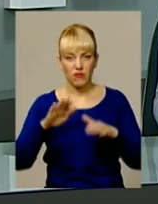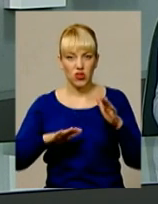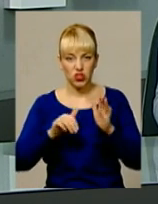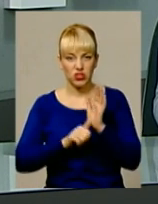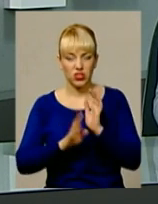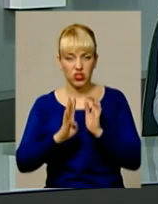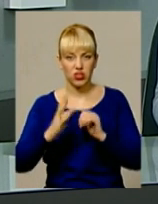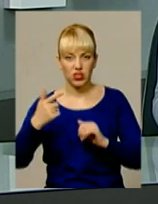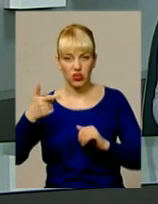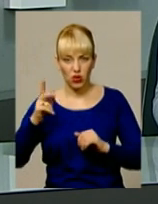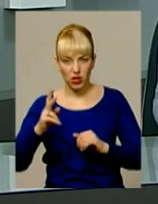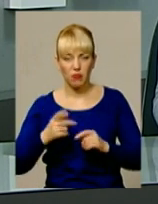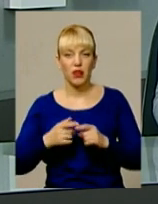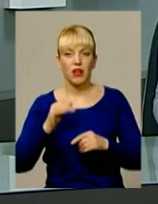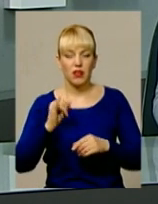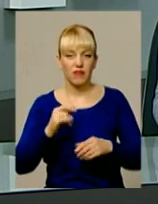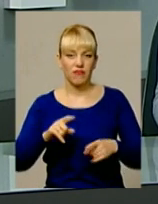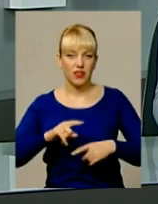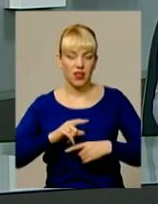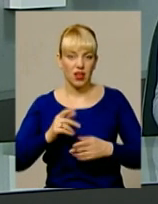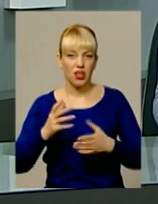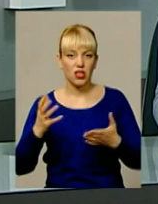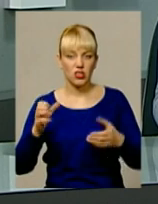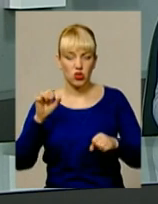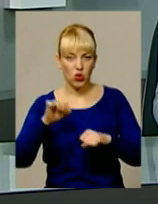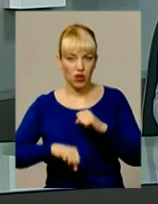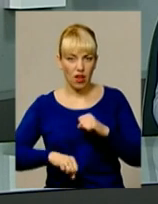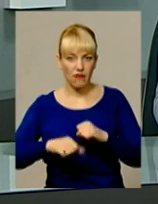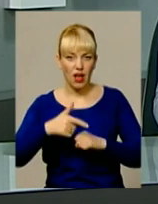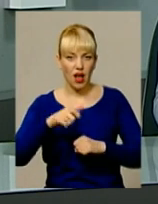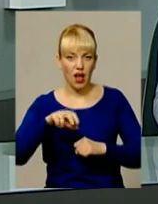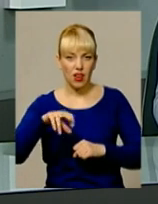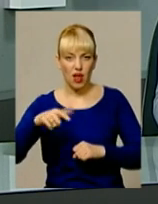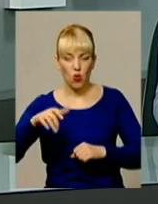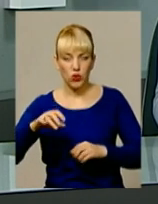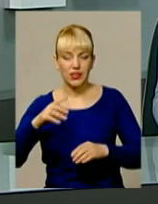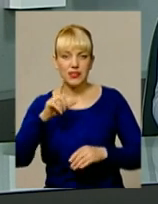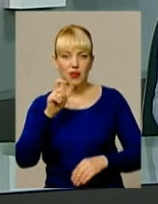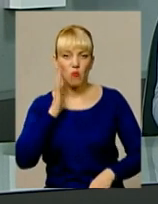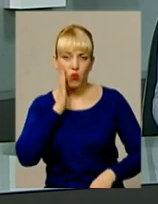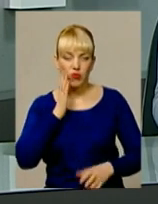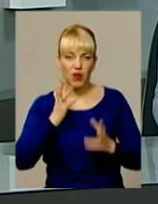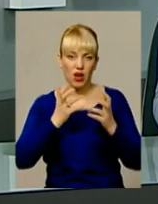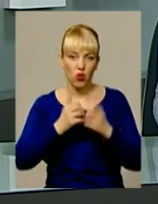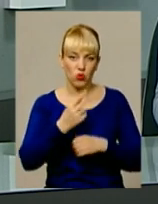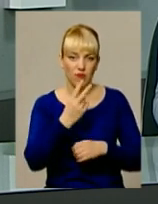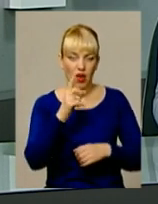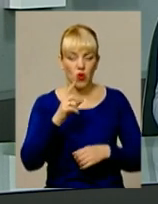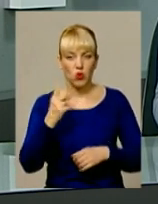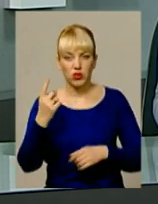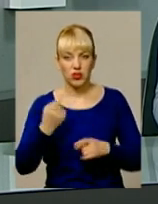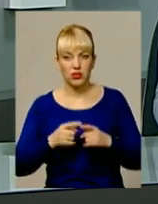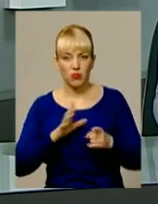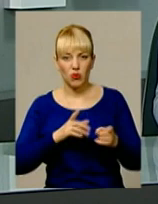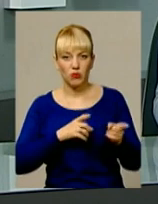кілограмів. У фінальному поєдинку він здолав Дмитра Галагота з Молдови з рахунком 2-1. Цей турнір став черговим етапом